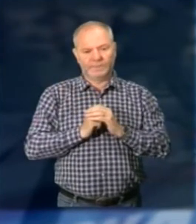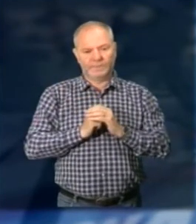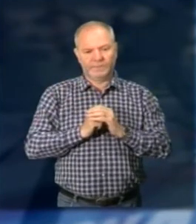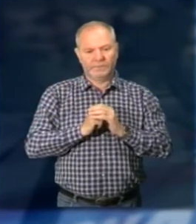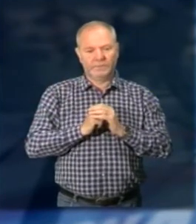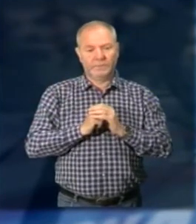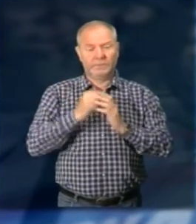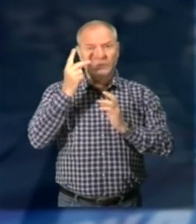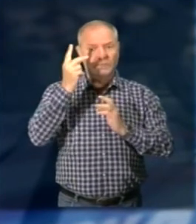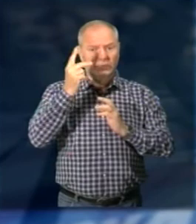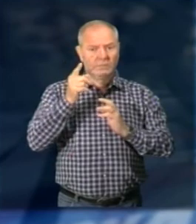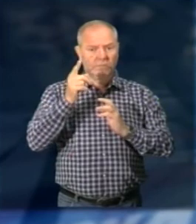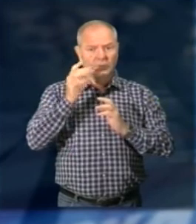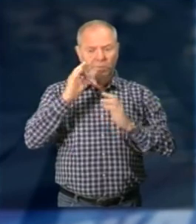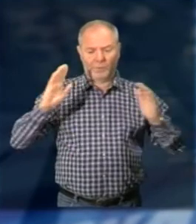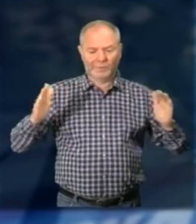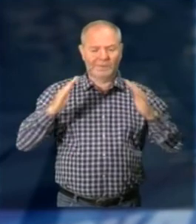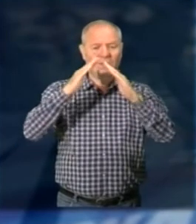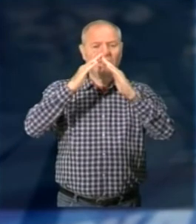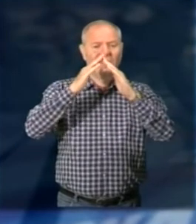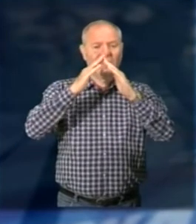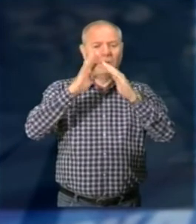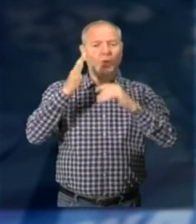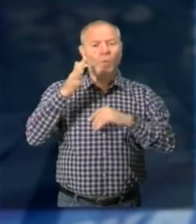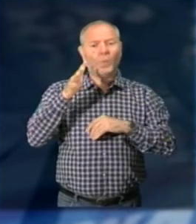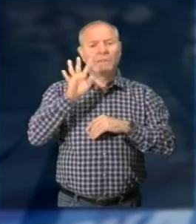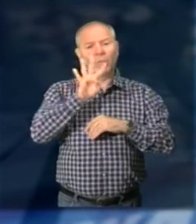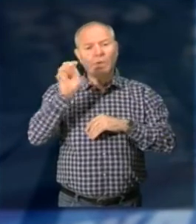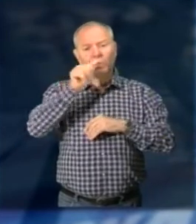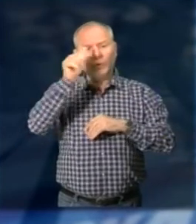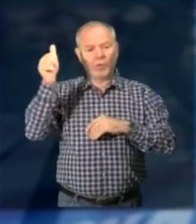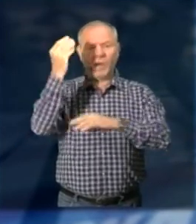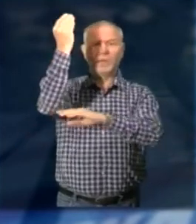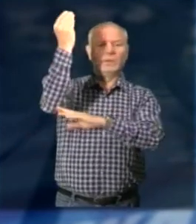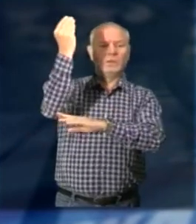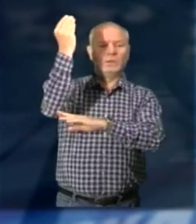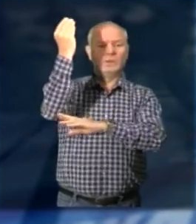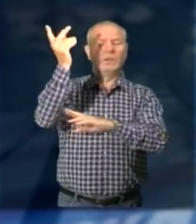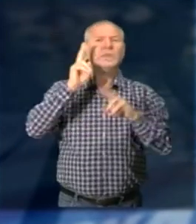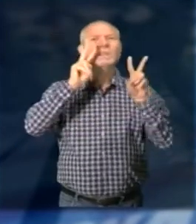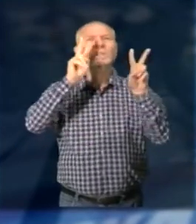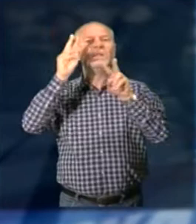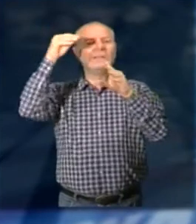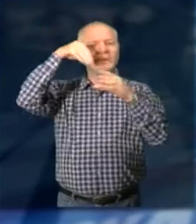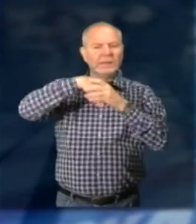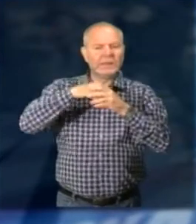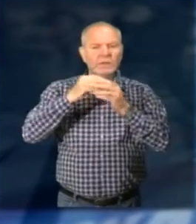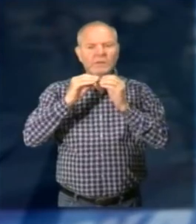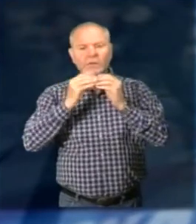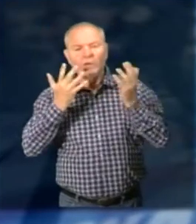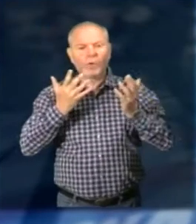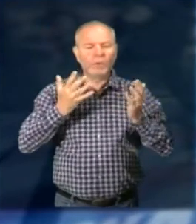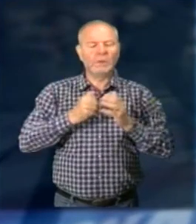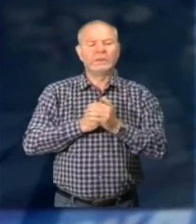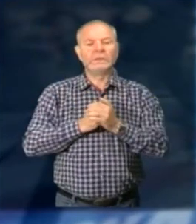colosso che sovrasta la collina di Arona ormai da quasi 4 secoli Avete esaminato attentamente quello che è lo stato del rame?